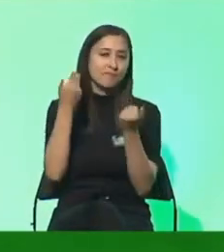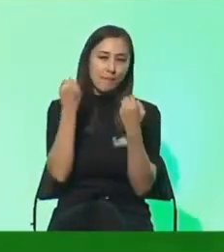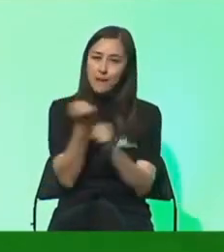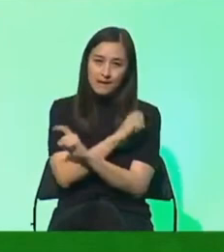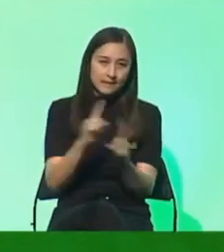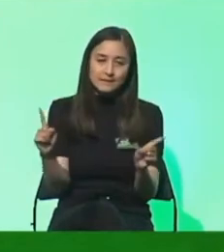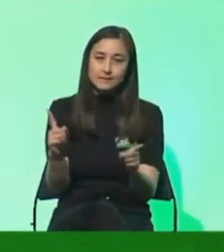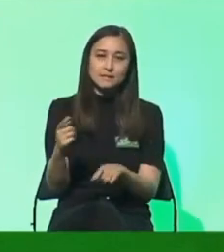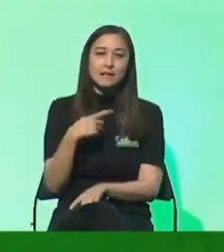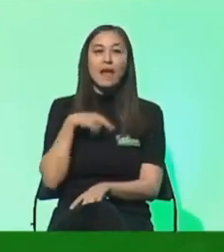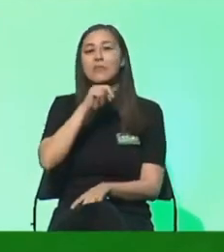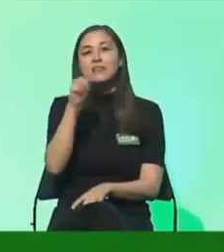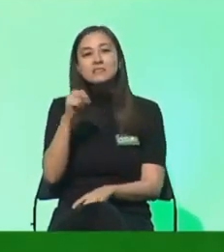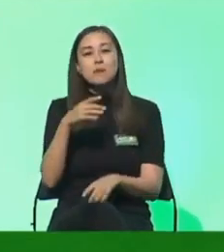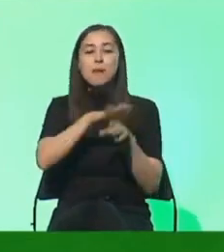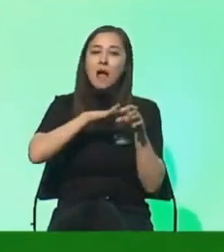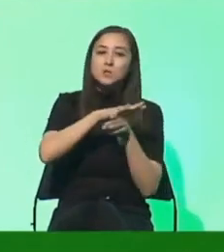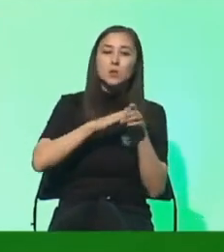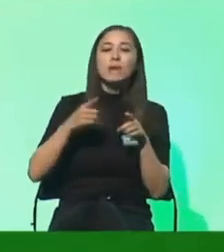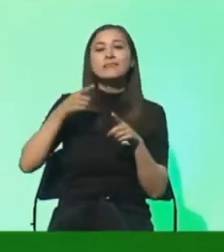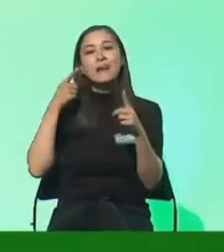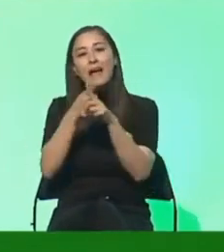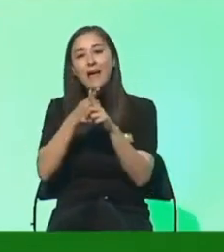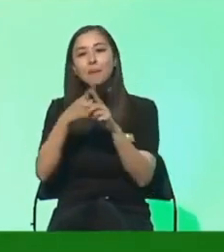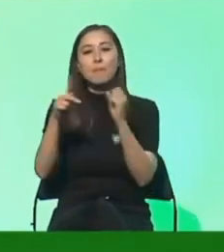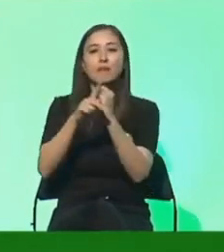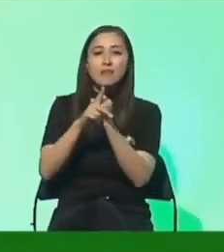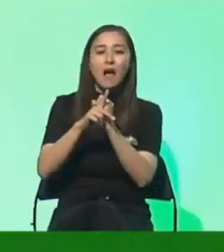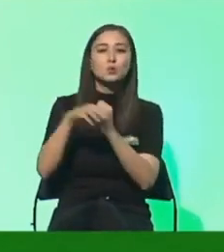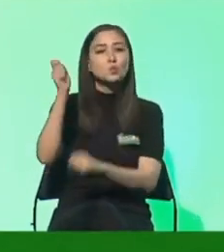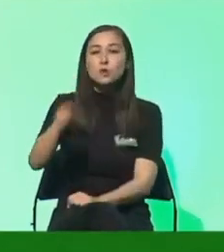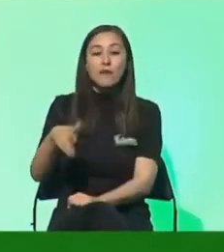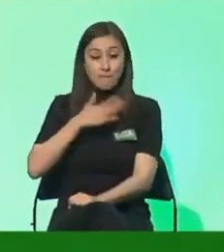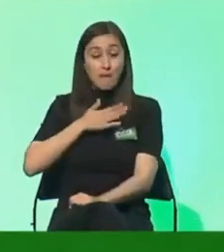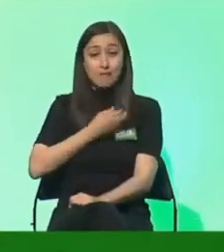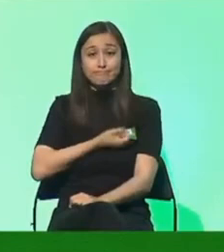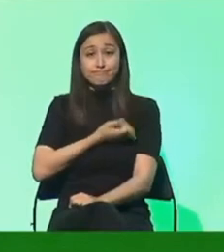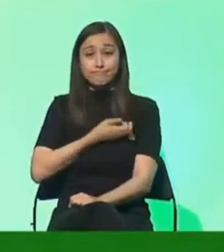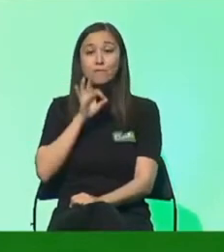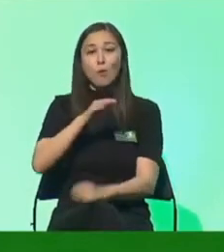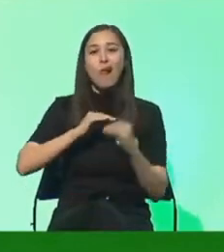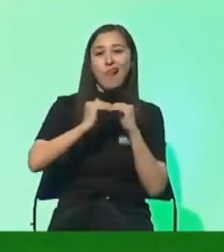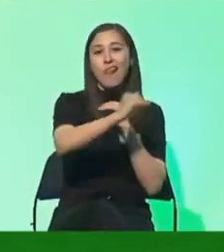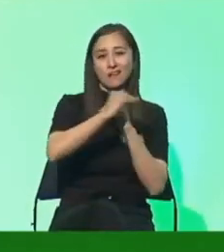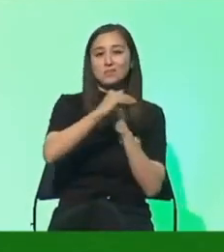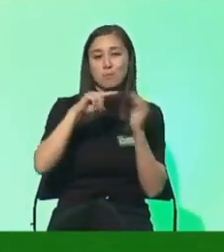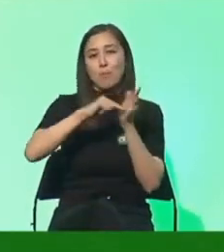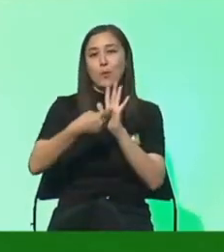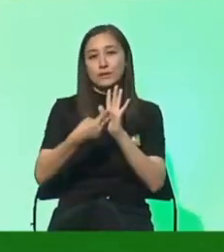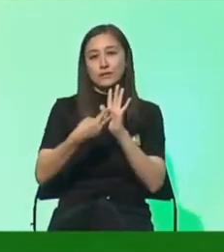noch für ein Direktmandat in Düsseldorf, weil mein Herz schlägt für die Landespolitik. Die nächsten zwei Jahre werden super spannend.